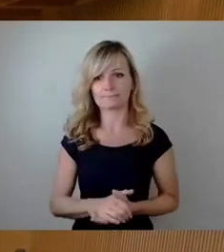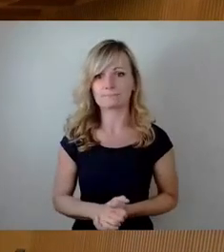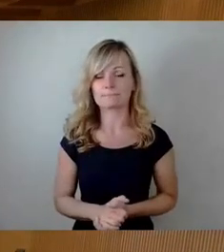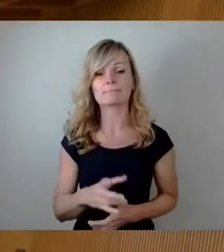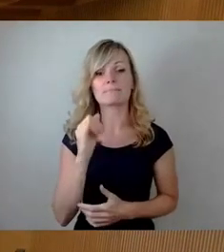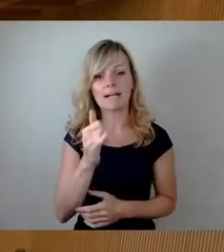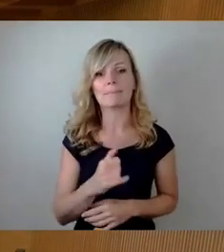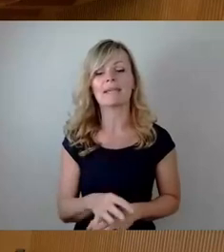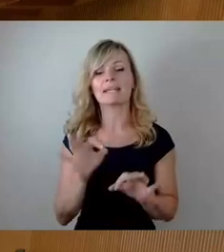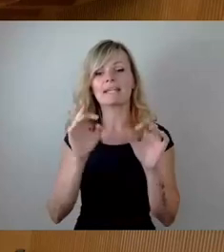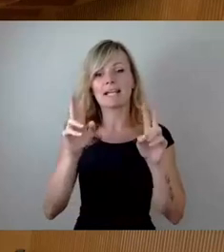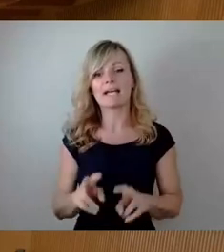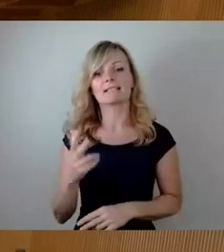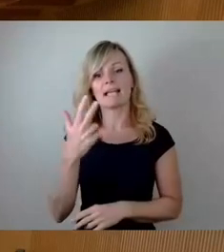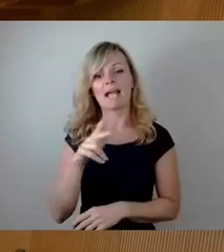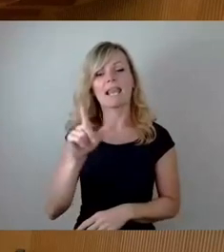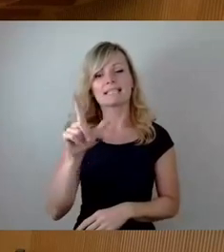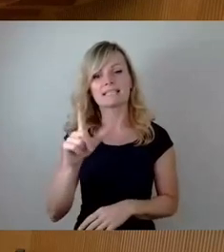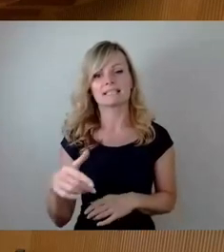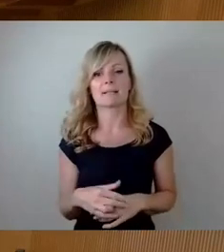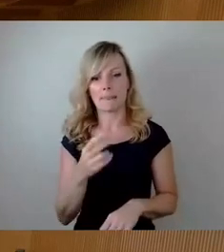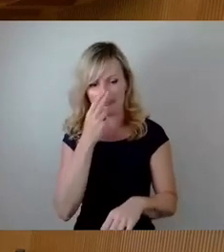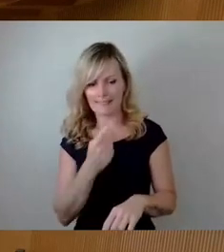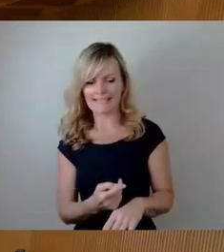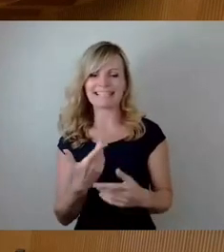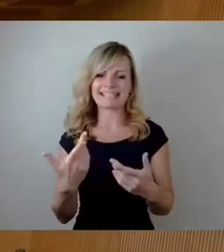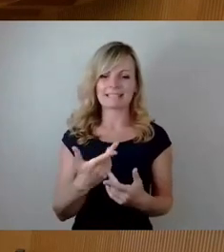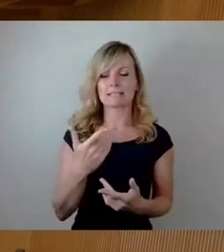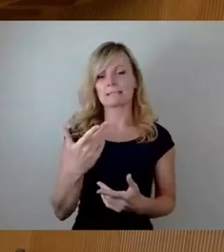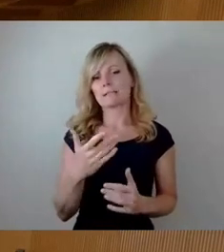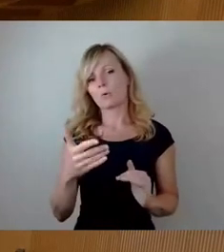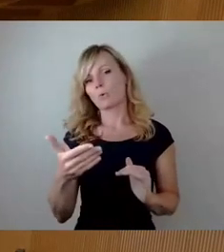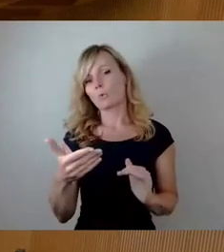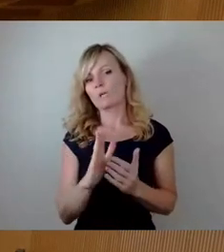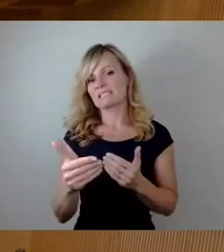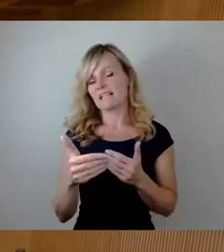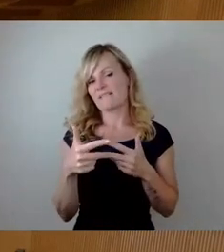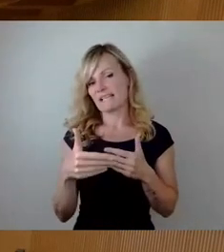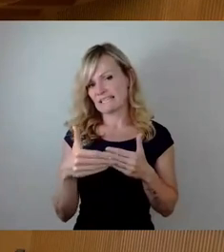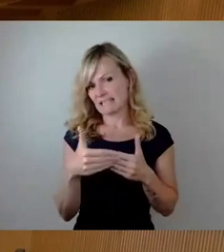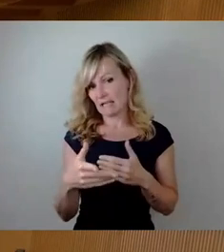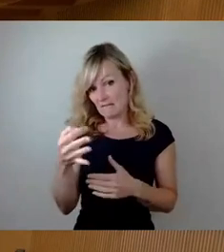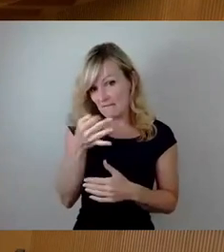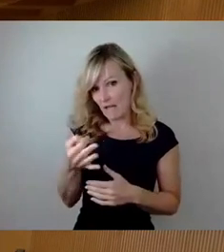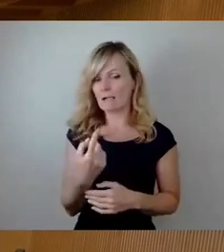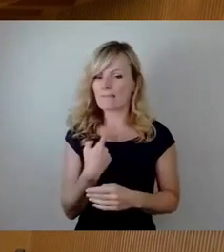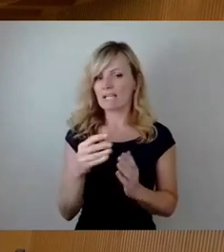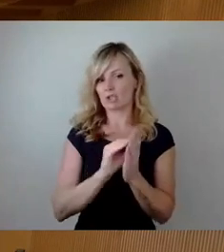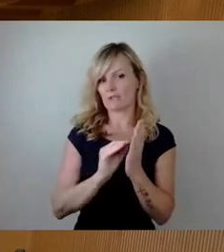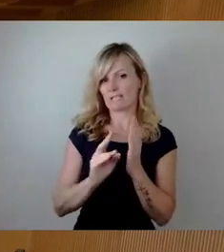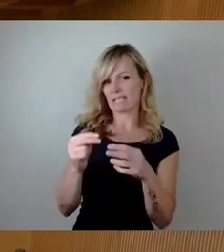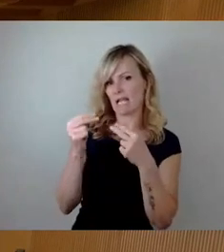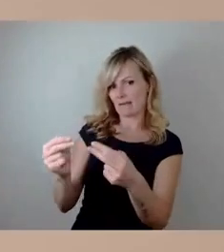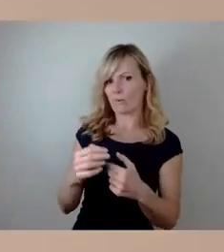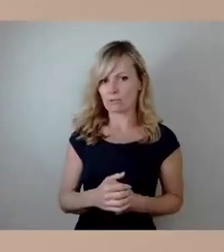auf die Kurzfristigkeit müssten wir auf eine schriftliche Beantwortung hinausgehen. Ich kann Ihnen sagen, dass es